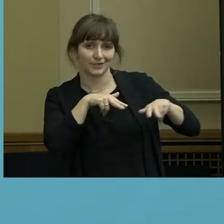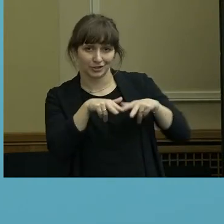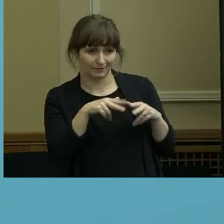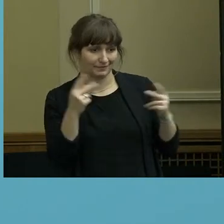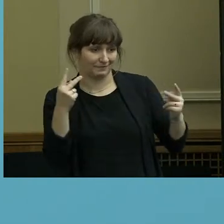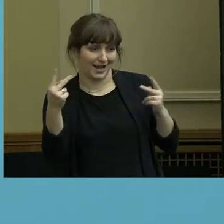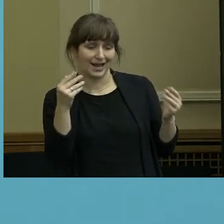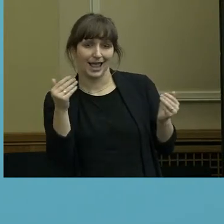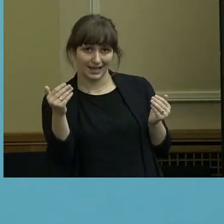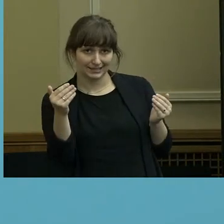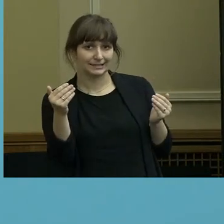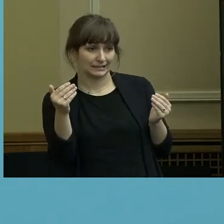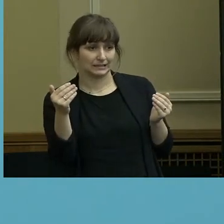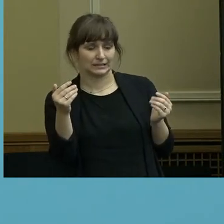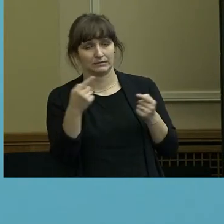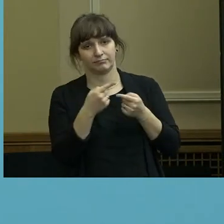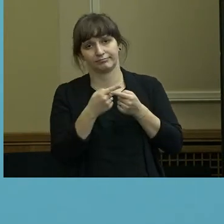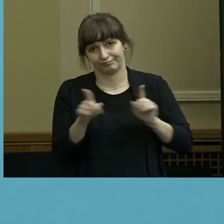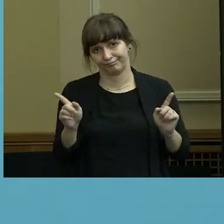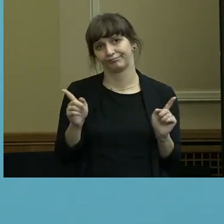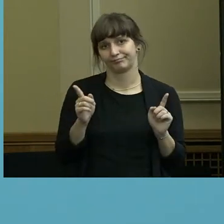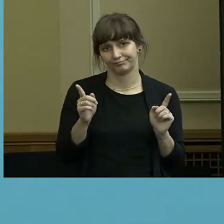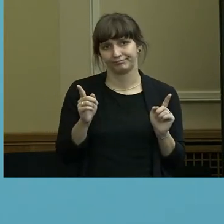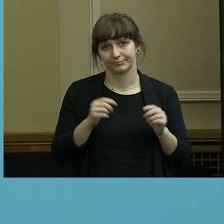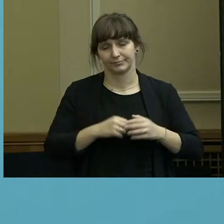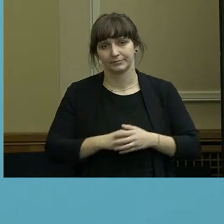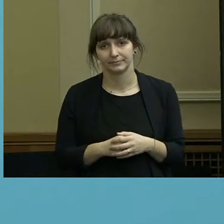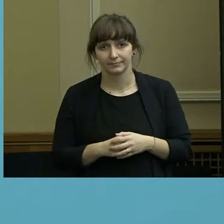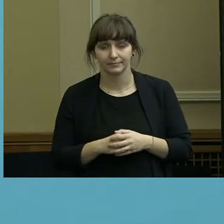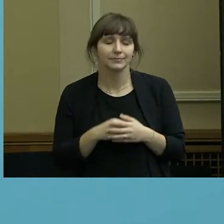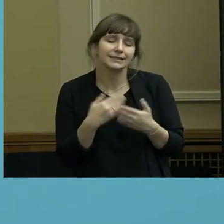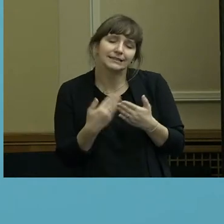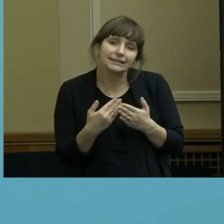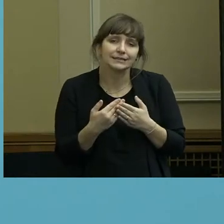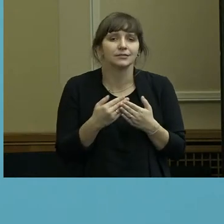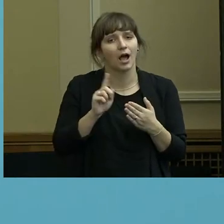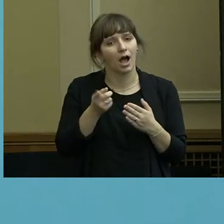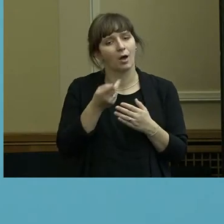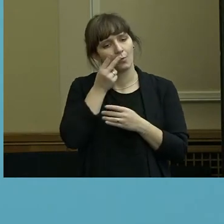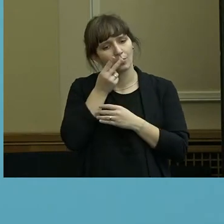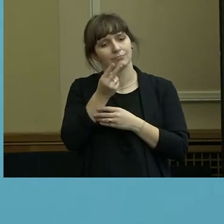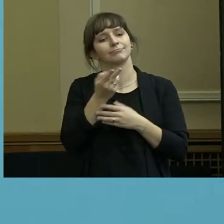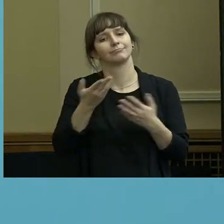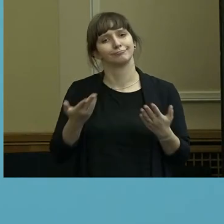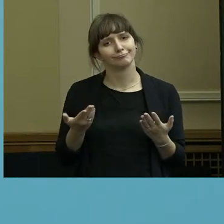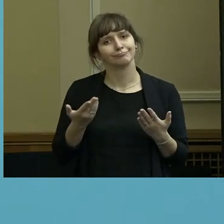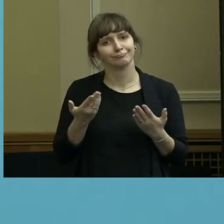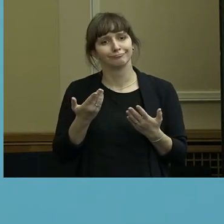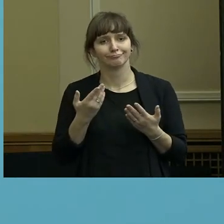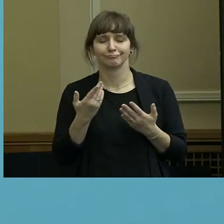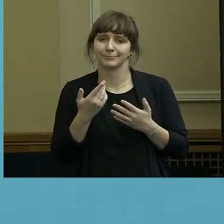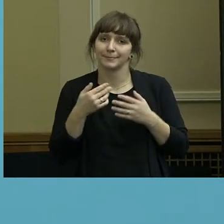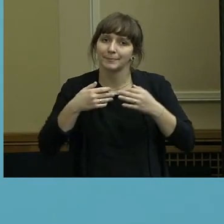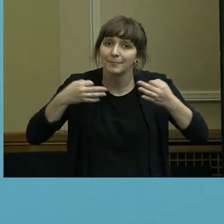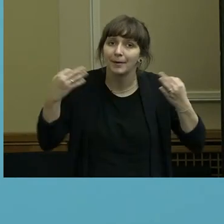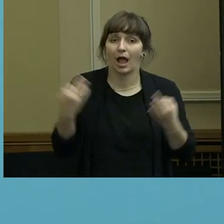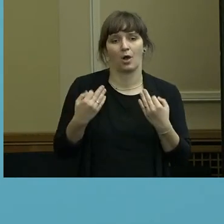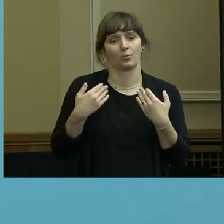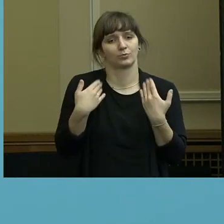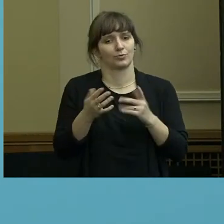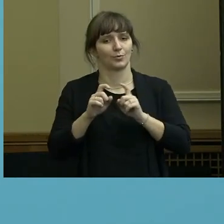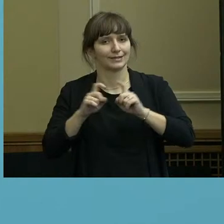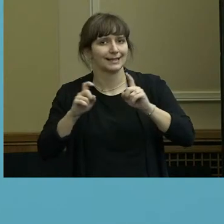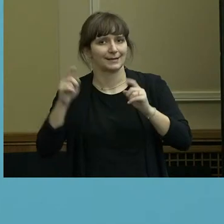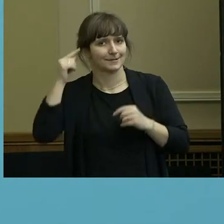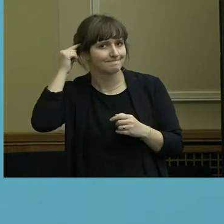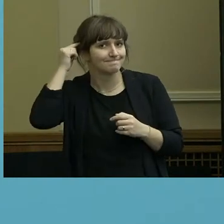finden Sie dort leicht andere Ziffern. Auch nochmal ein Grund, dass das eben nicht egal ist, ob auf solche Themen